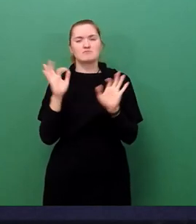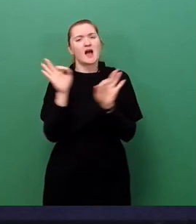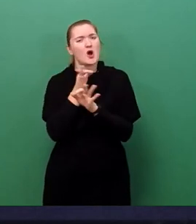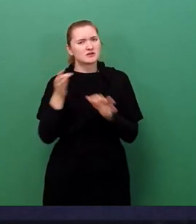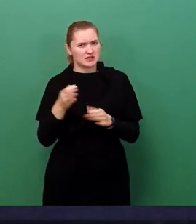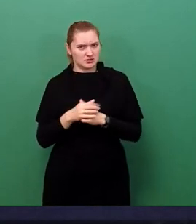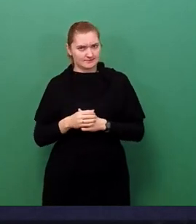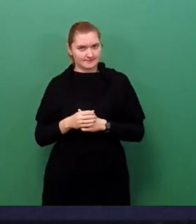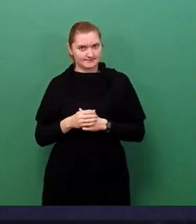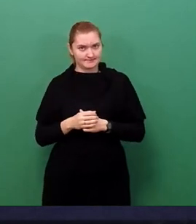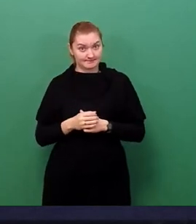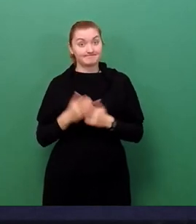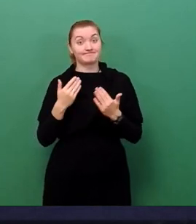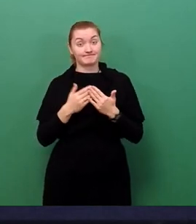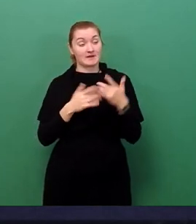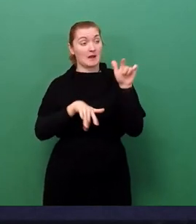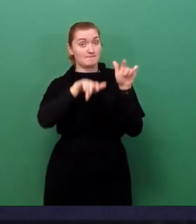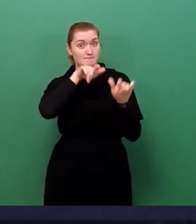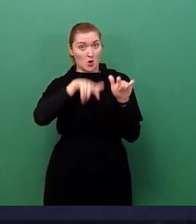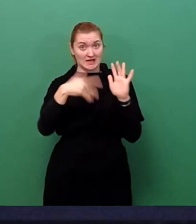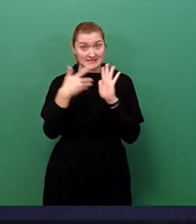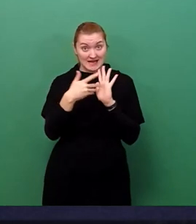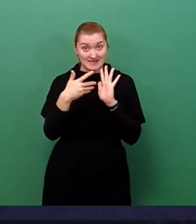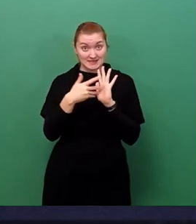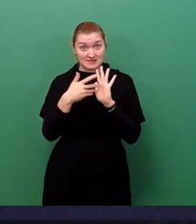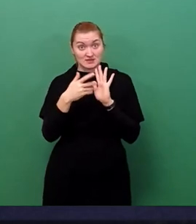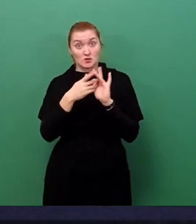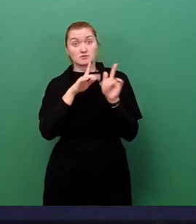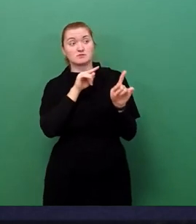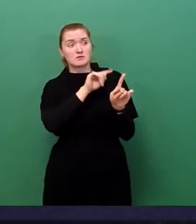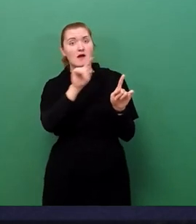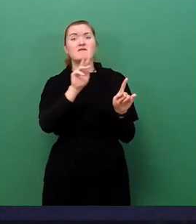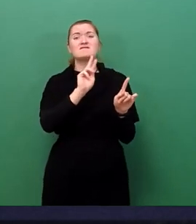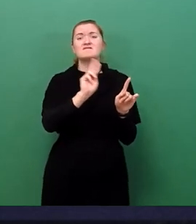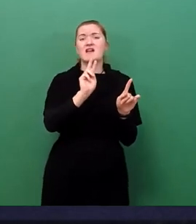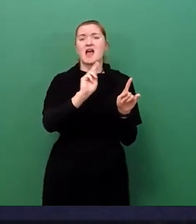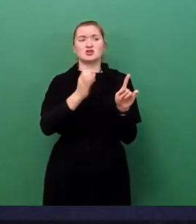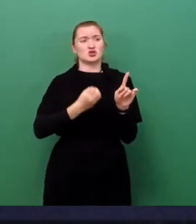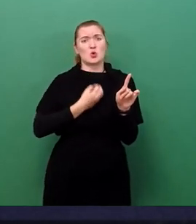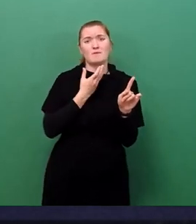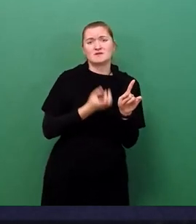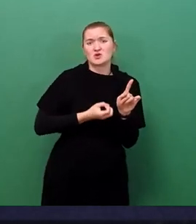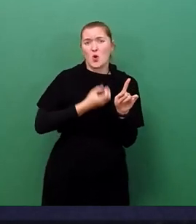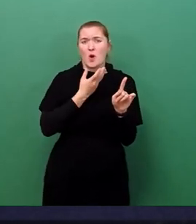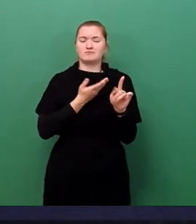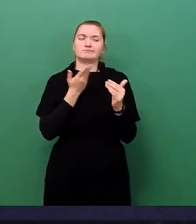Angebot der Bürgertestungen für asymptomatische Personen wird in dieser Form daher nicht fortgeführt.